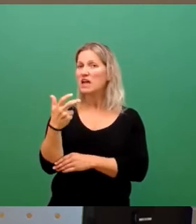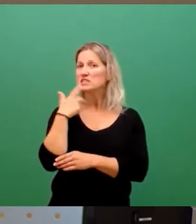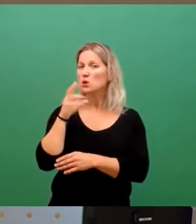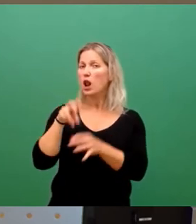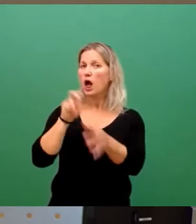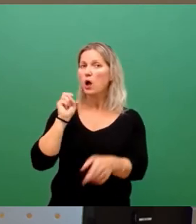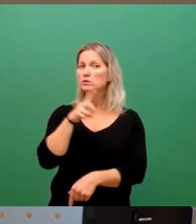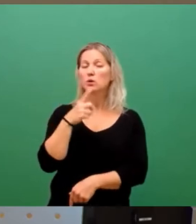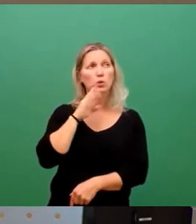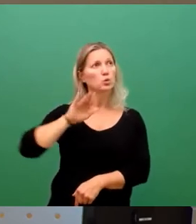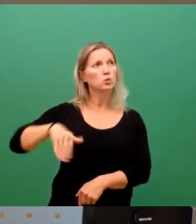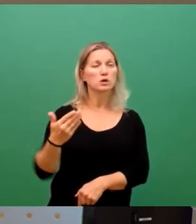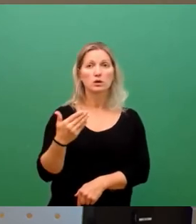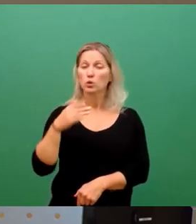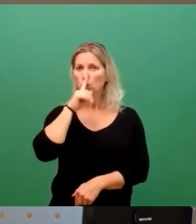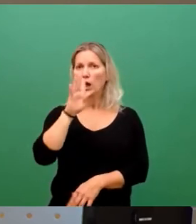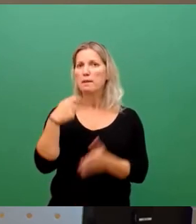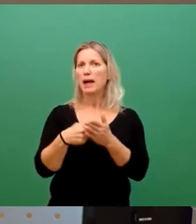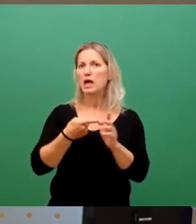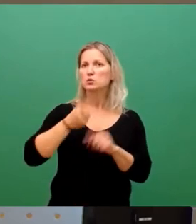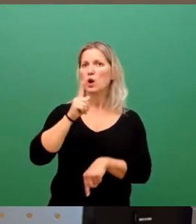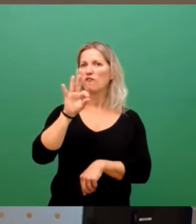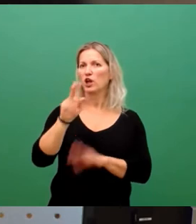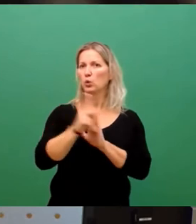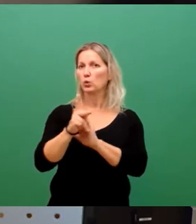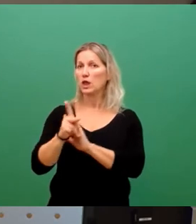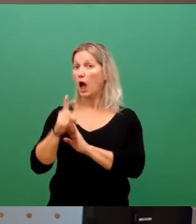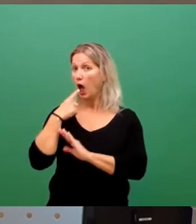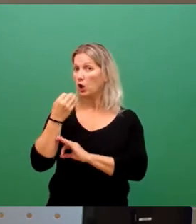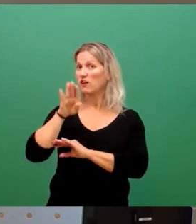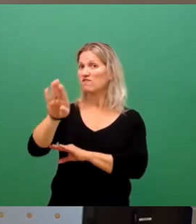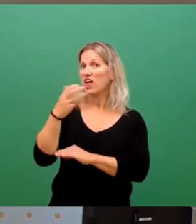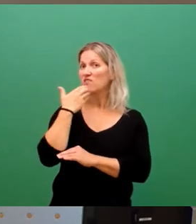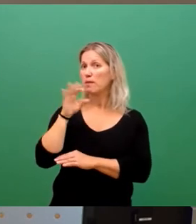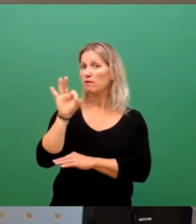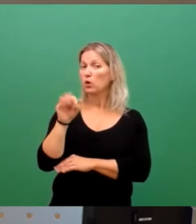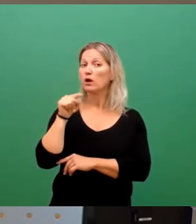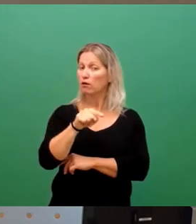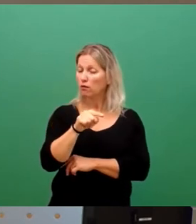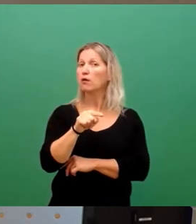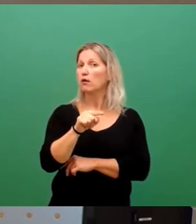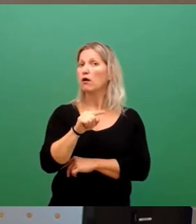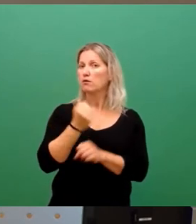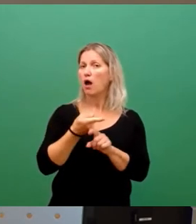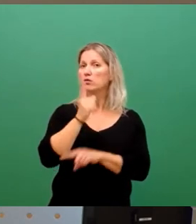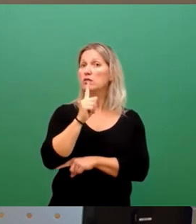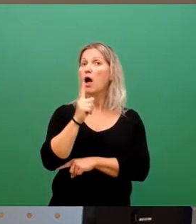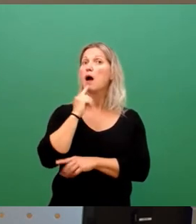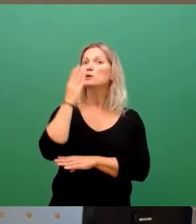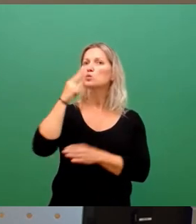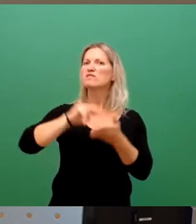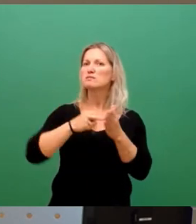Saftige Preiserhöhung für ihre Kunden, auch für die Fernwärme, bekommt die Sachsenenergie gebacken, aber keinen Zukunftsplan.